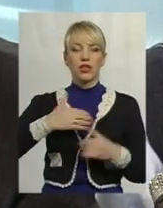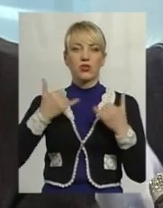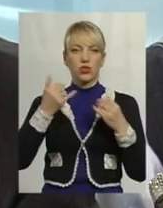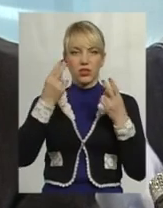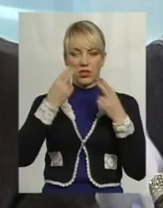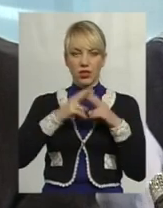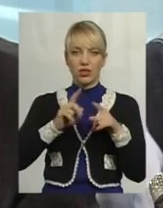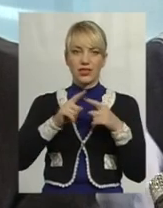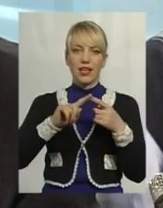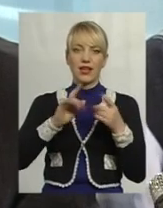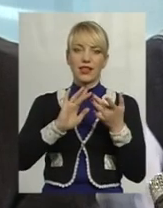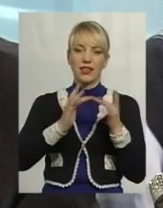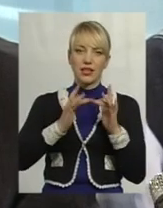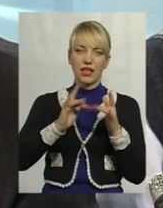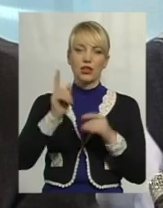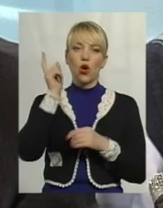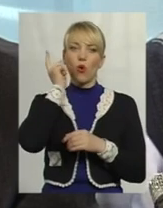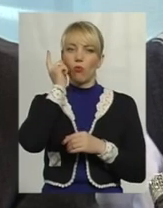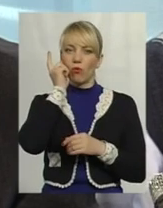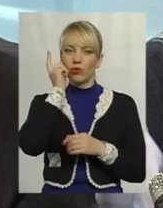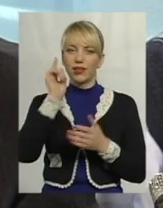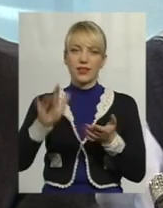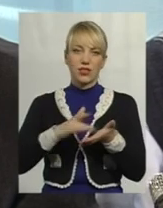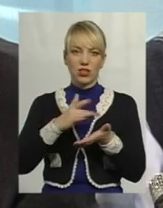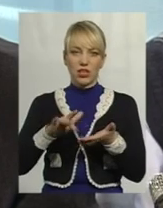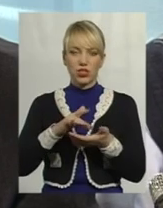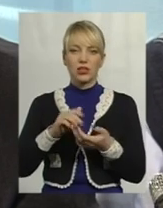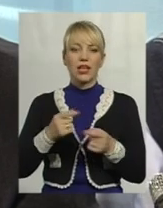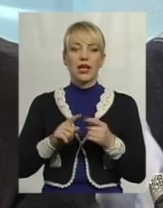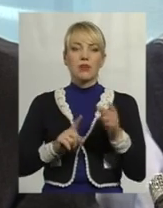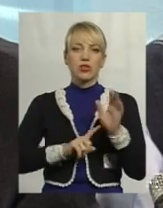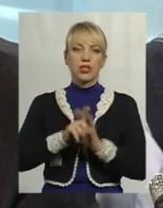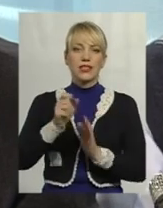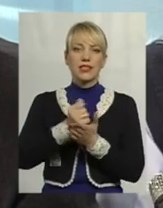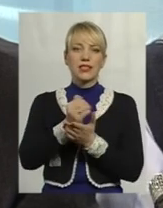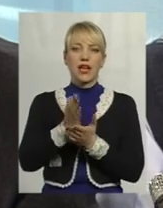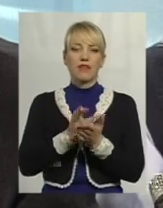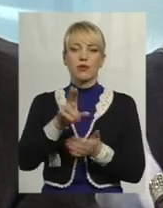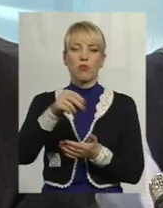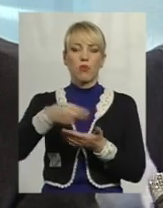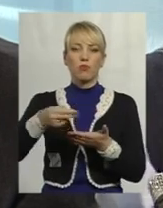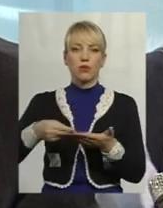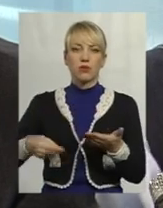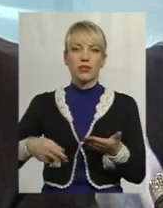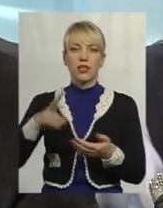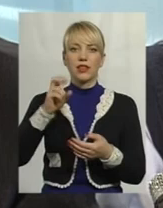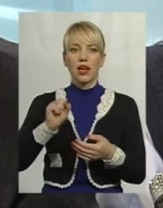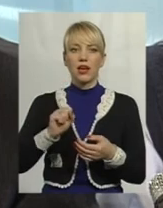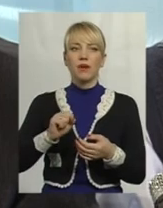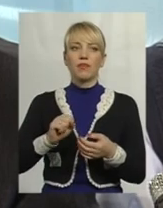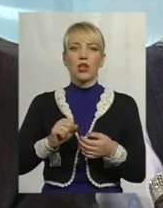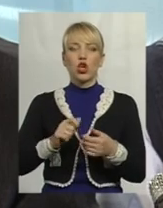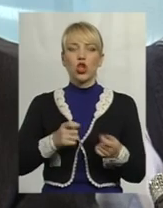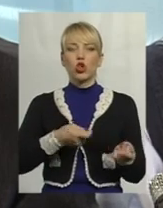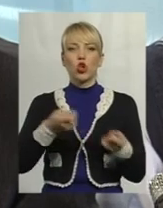технології, це інтернет, мобільні додатки, гаджети, запустити сервіс по підписці на доставку різних